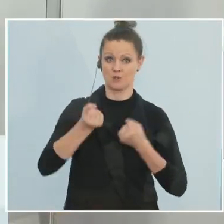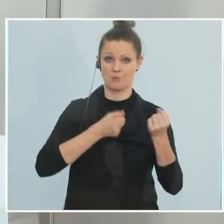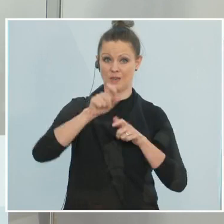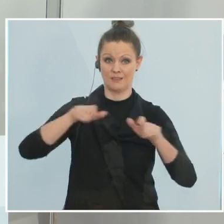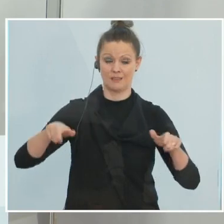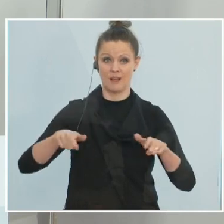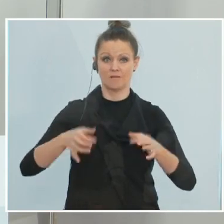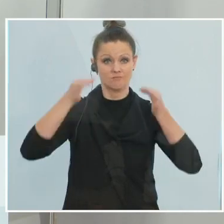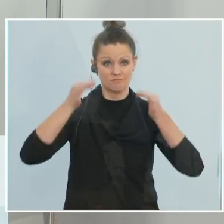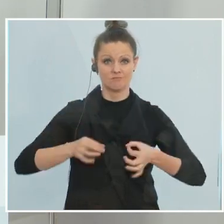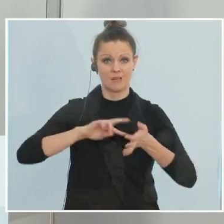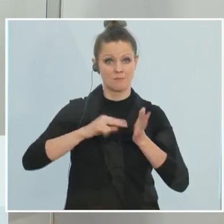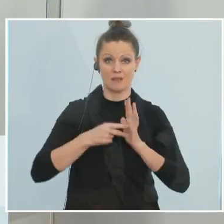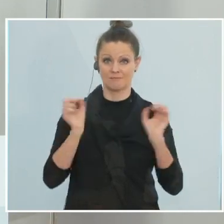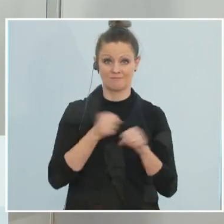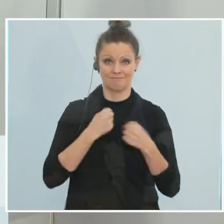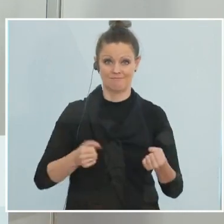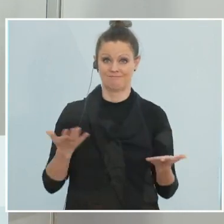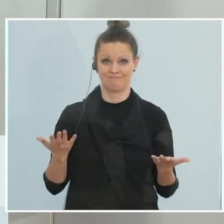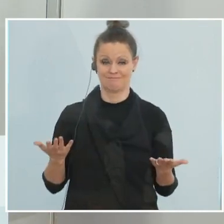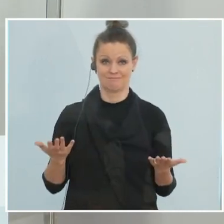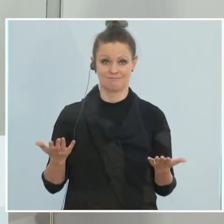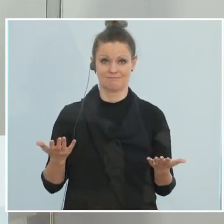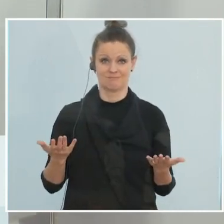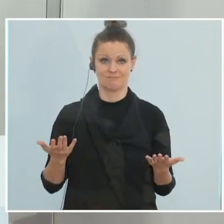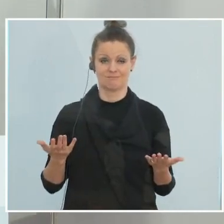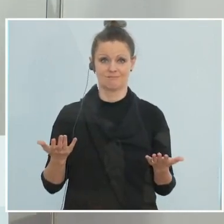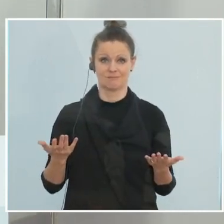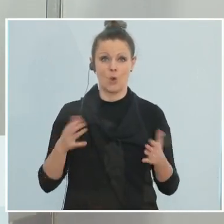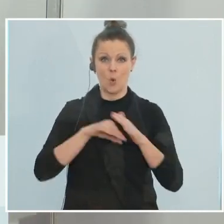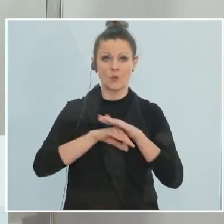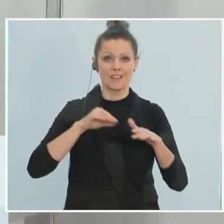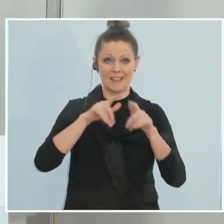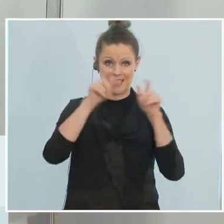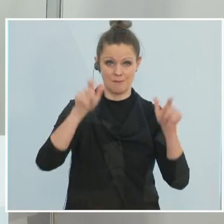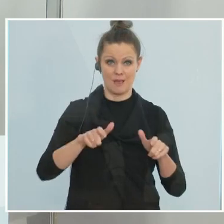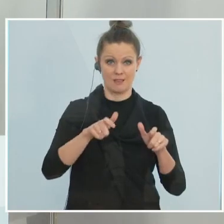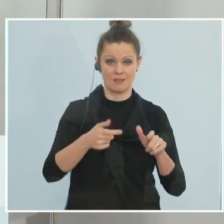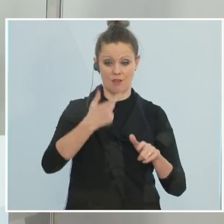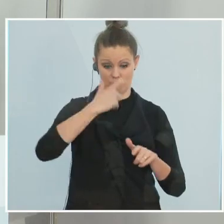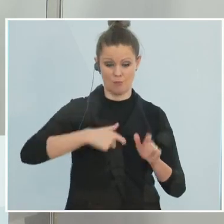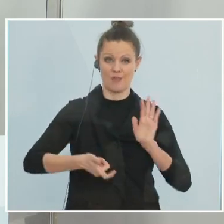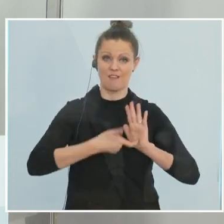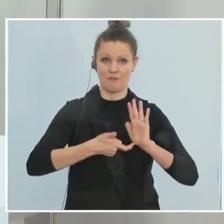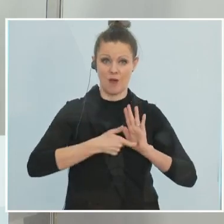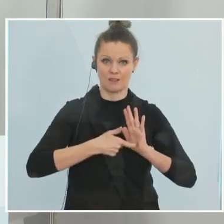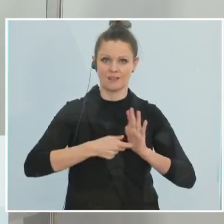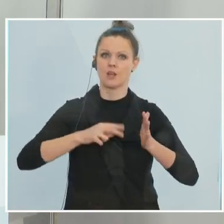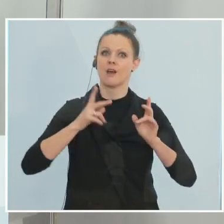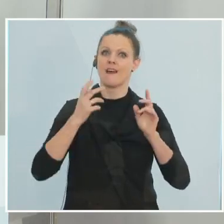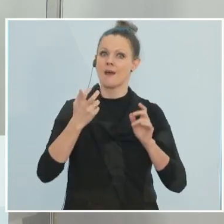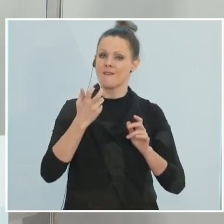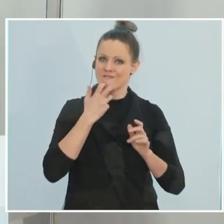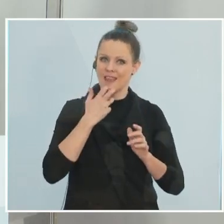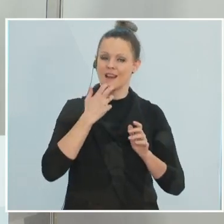Planbarkeit. Das, was am stärksten von Unternehmen mir gegenüber eingefordert wird, ist Planbarkeit. Jeder